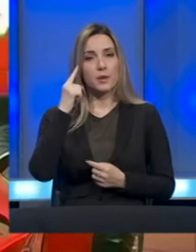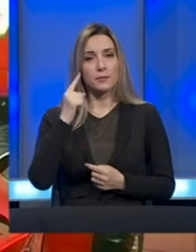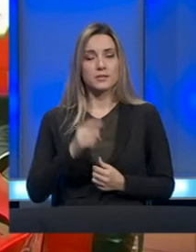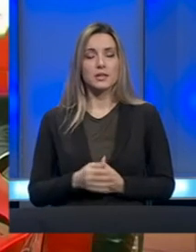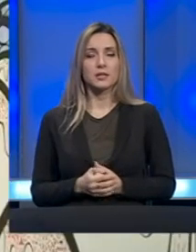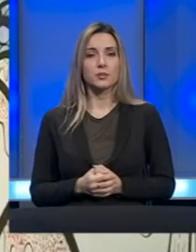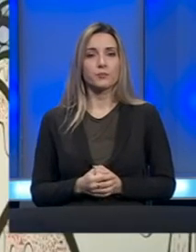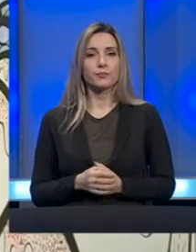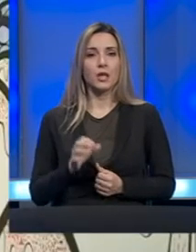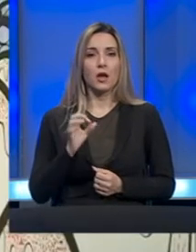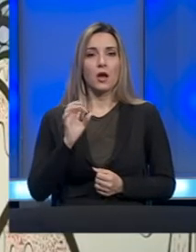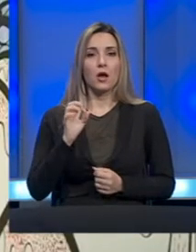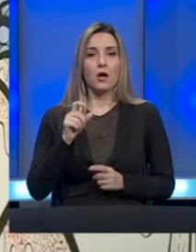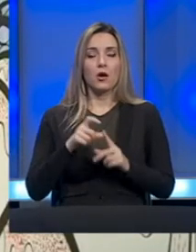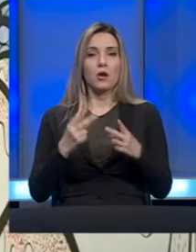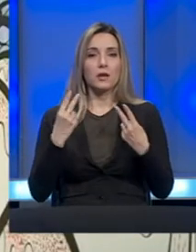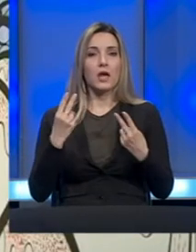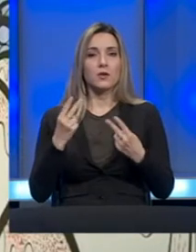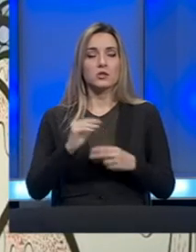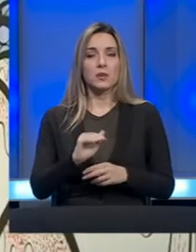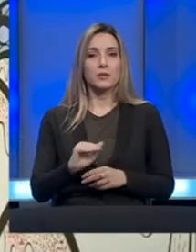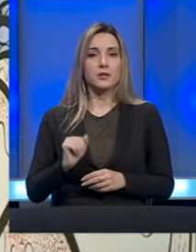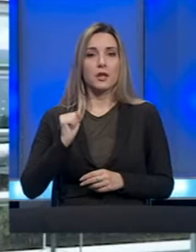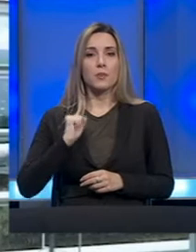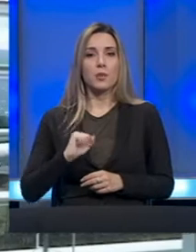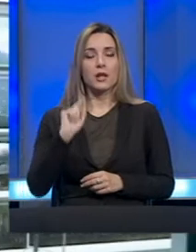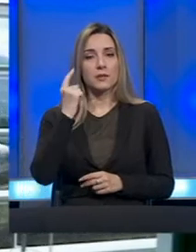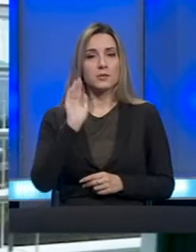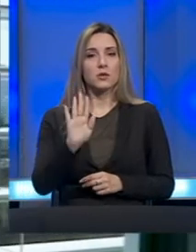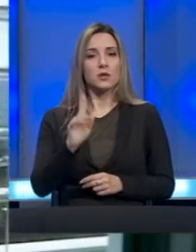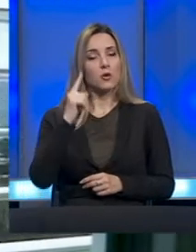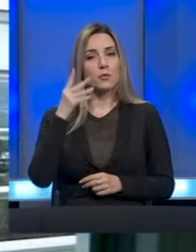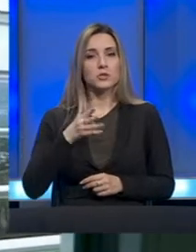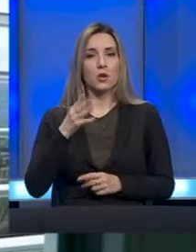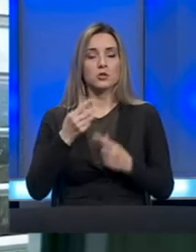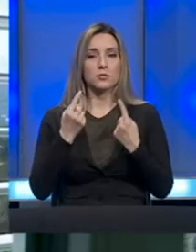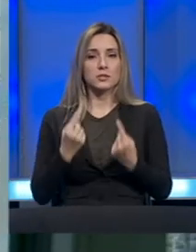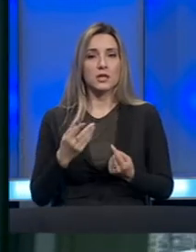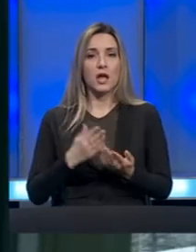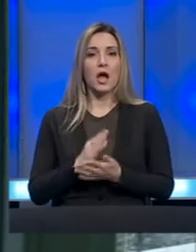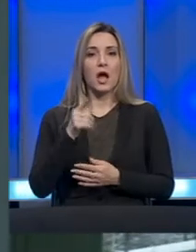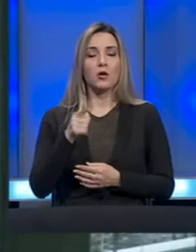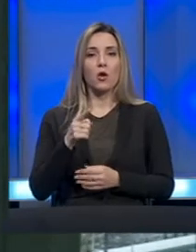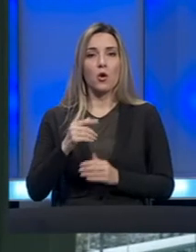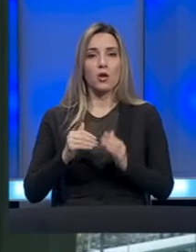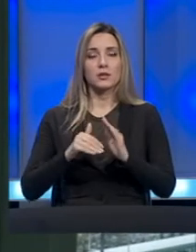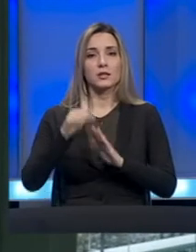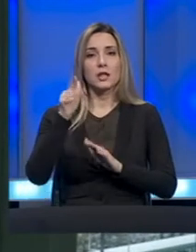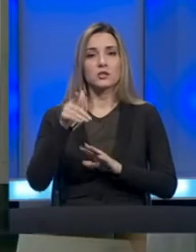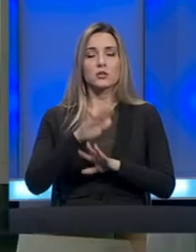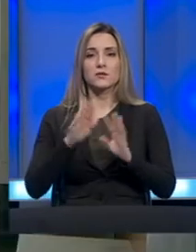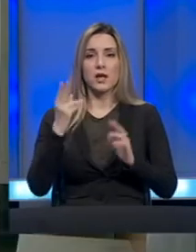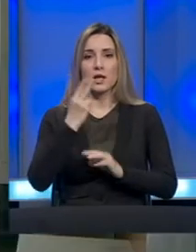i najvažnije o djetetu, morate misliti o njegovom psihološkom stanju. Ako je on tineđer, on se razumije,